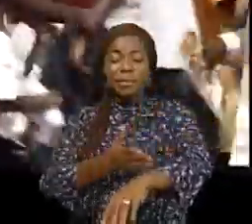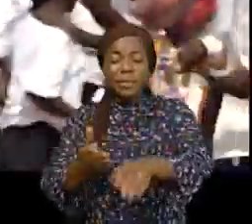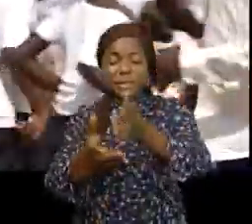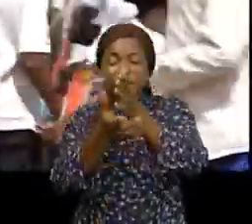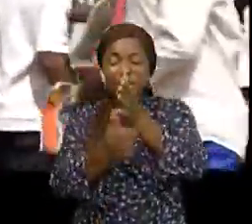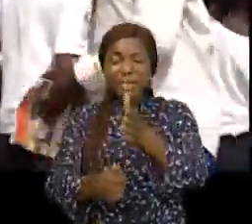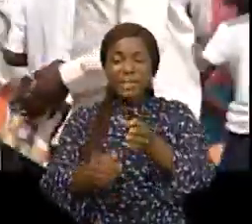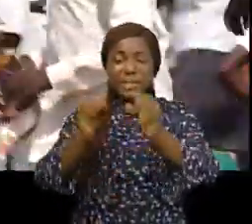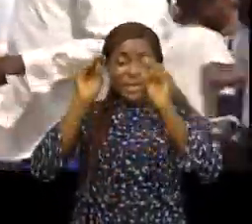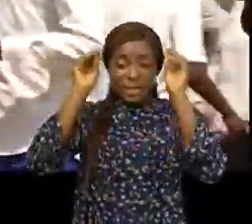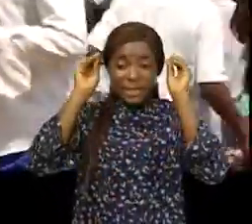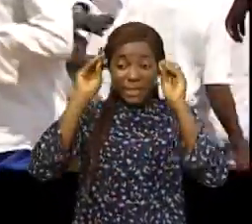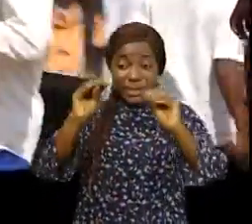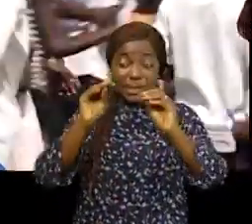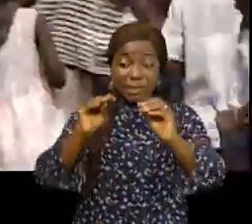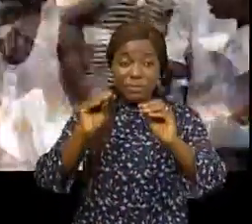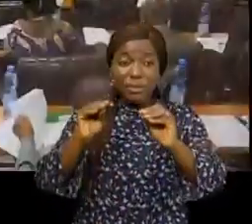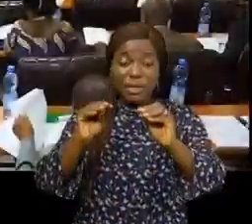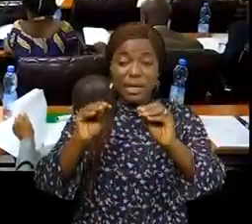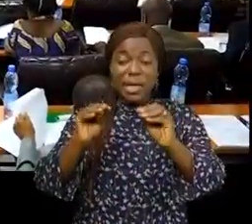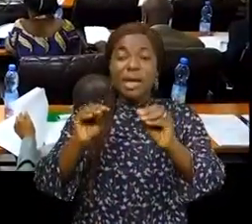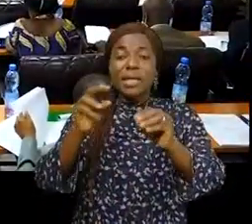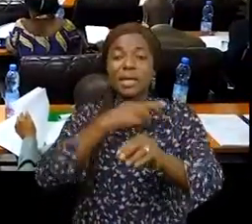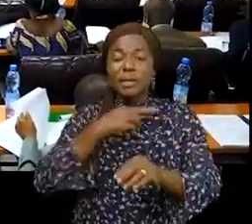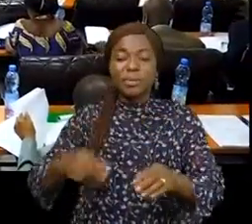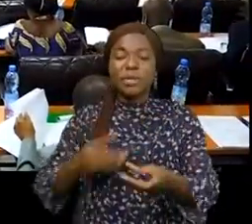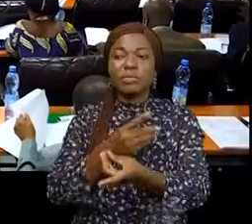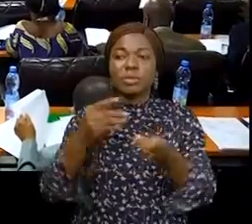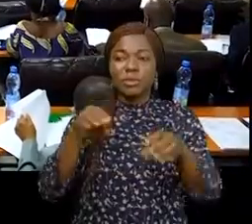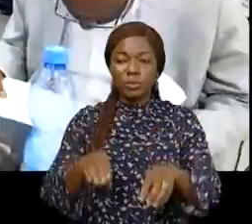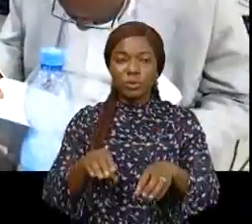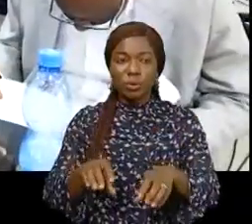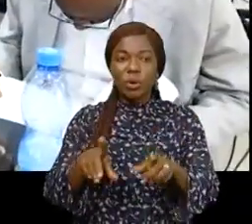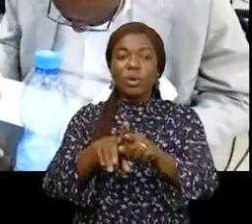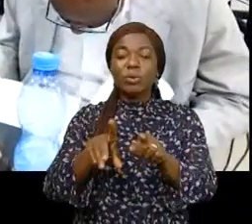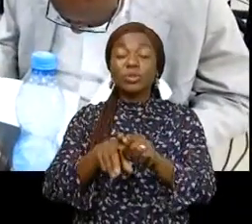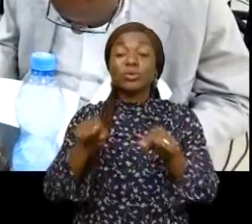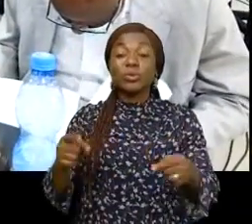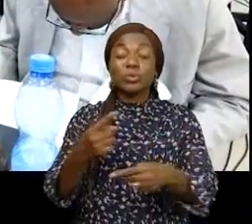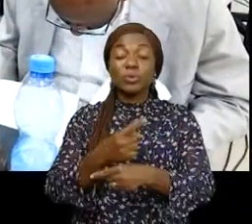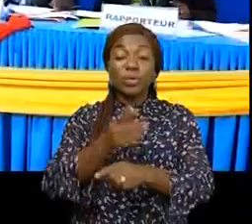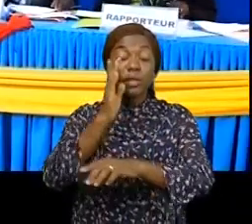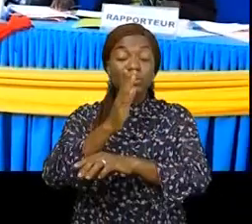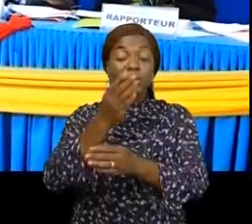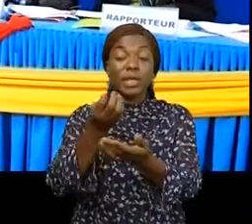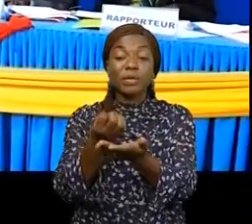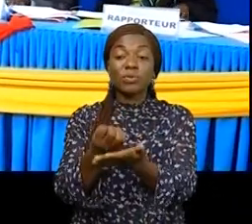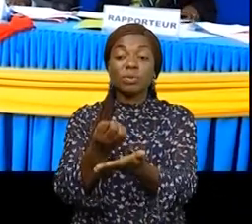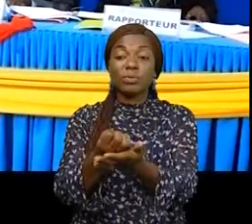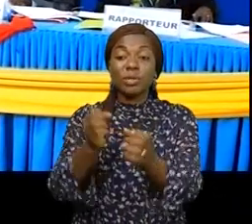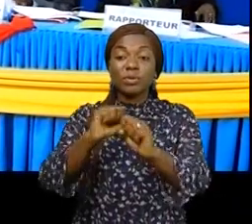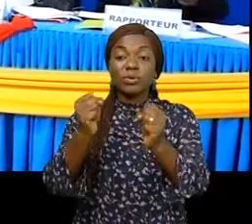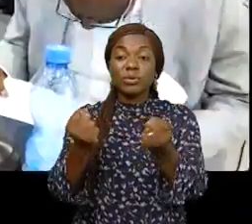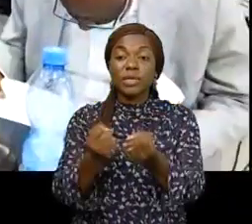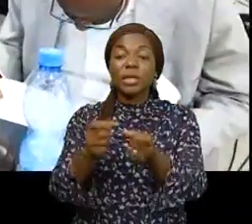démocratique du Congo à travers un avis. Puisque la situation perdure, aujourd'hui, le Conseil économique et social table sur